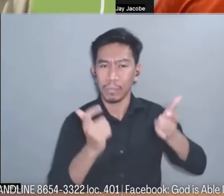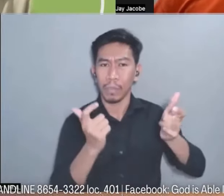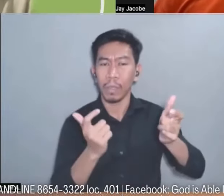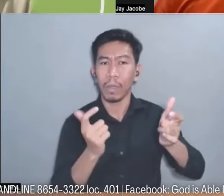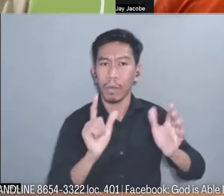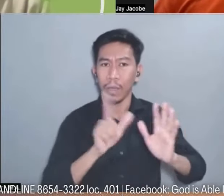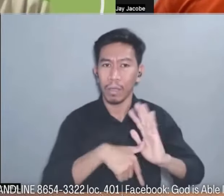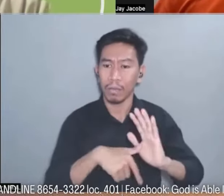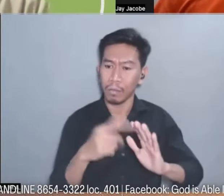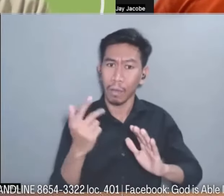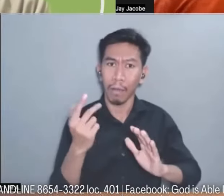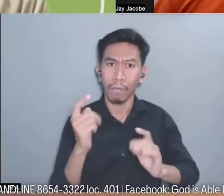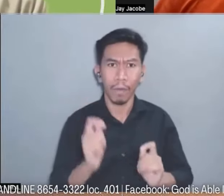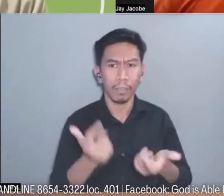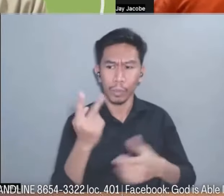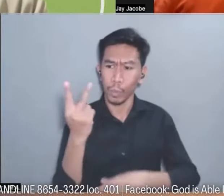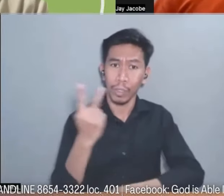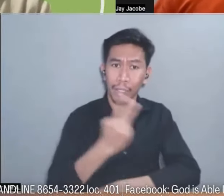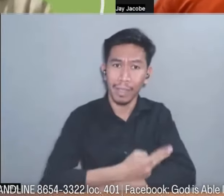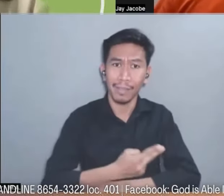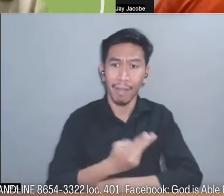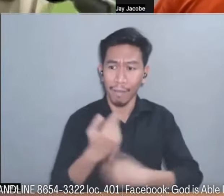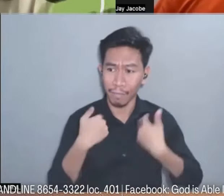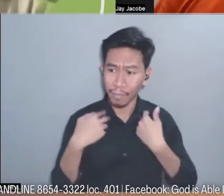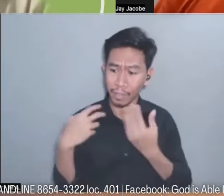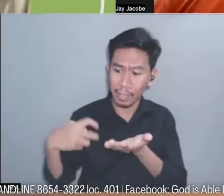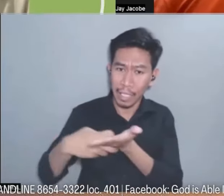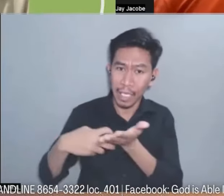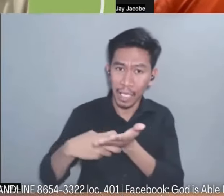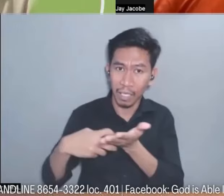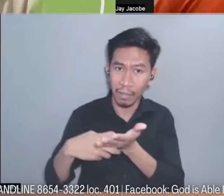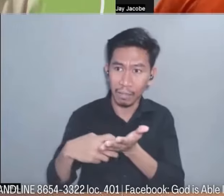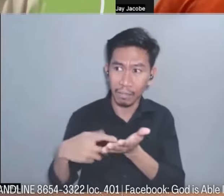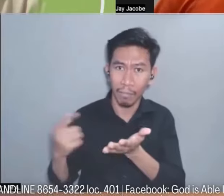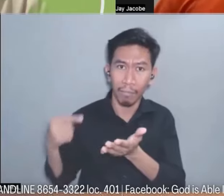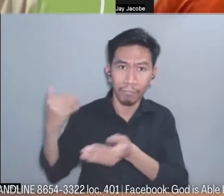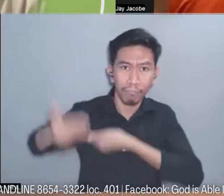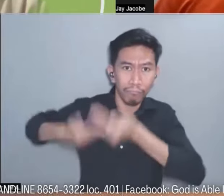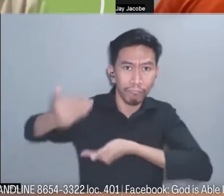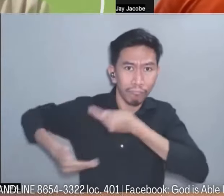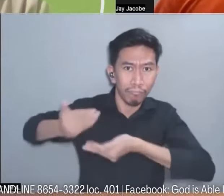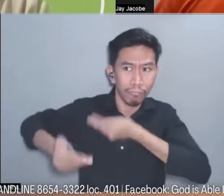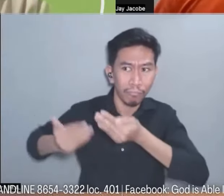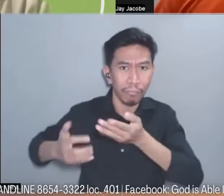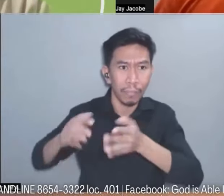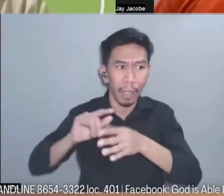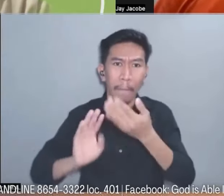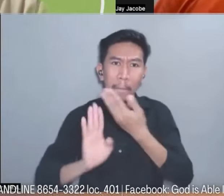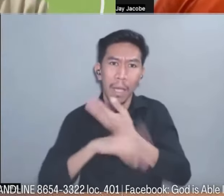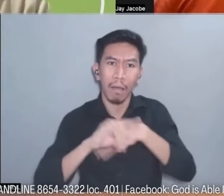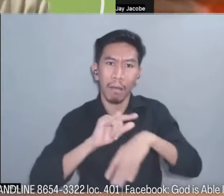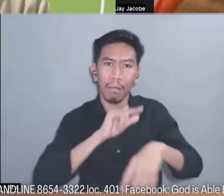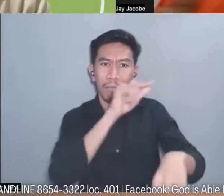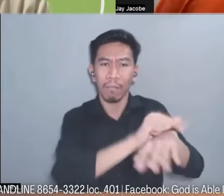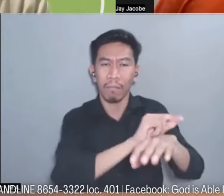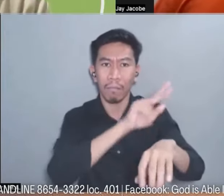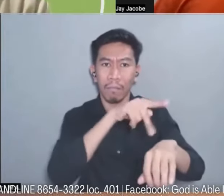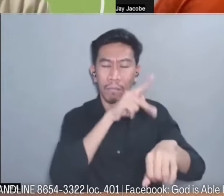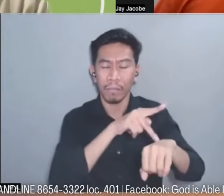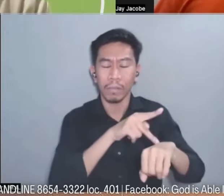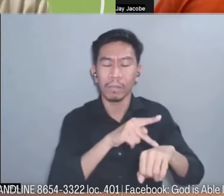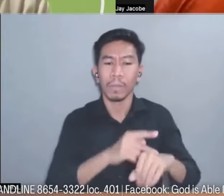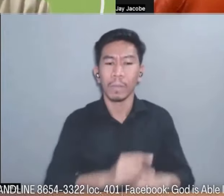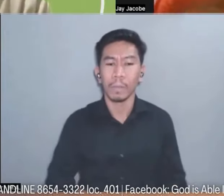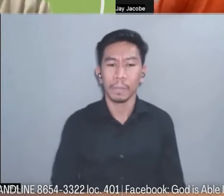ako si ayaw nila si alam nila na bibigay na ako baka mamagdun na akong matay mas malaking problema so from that time Lord